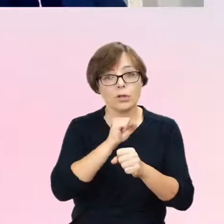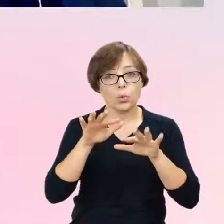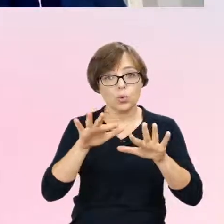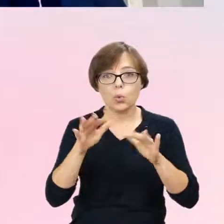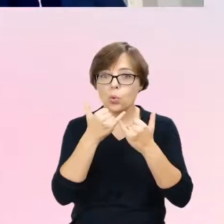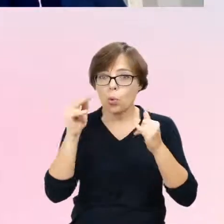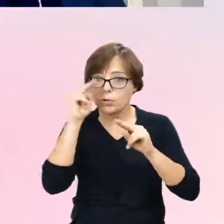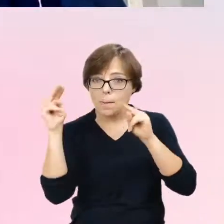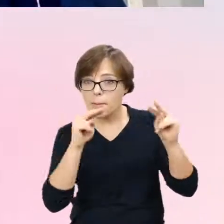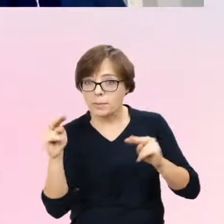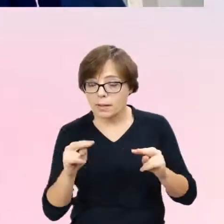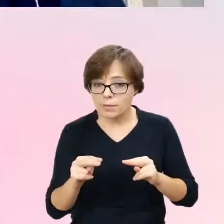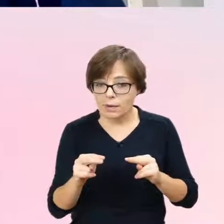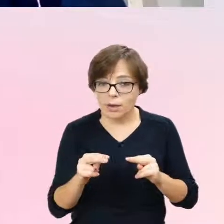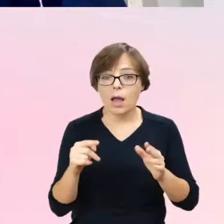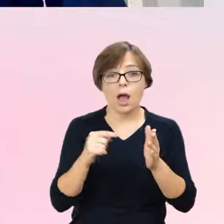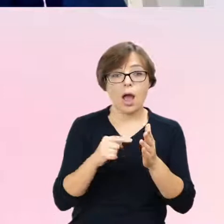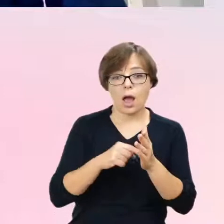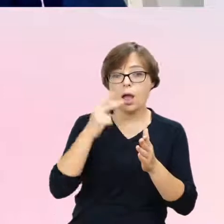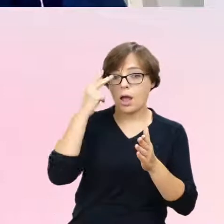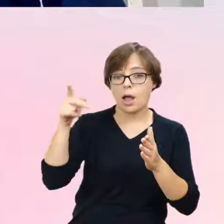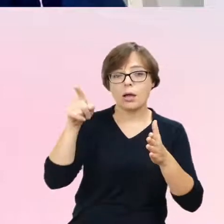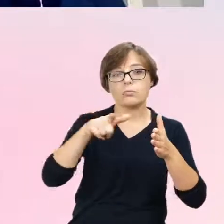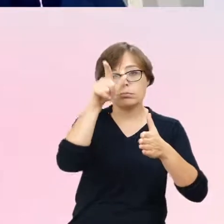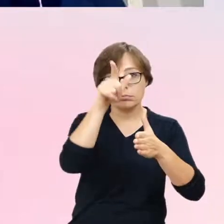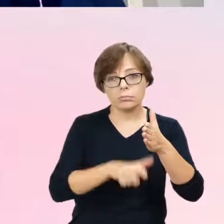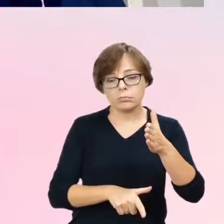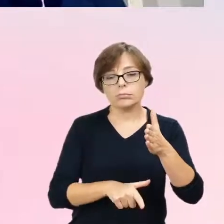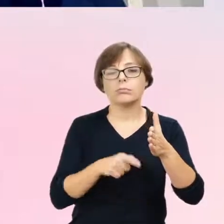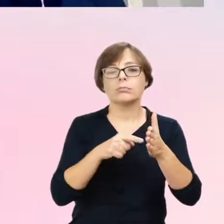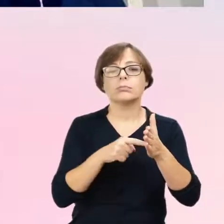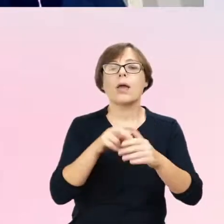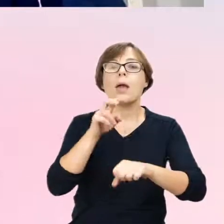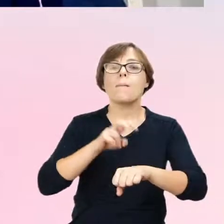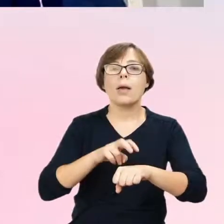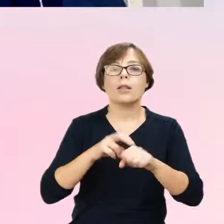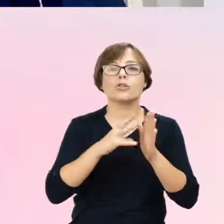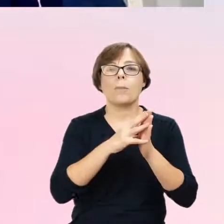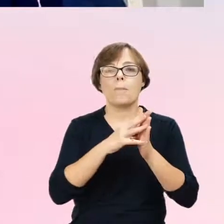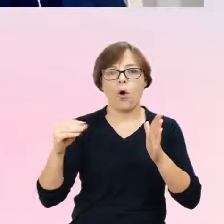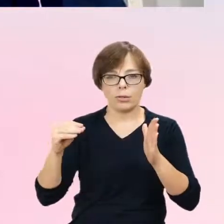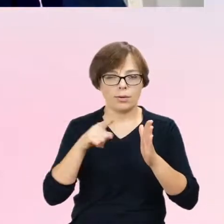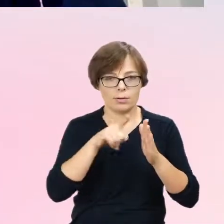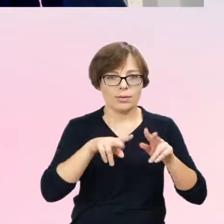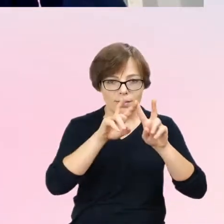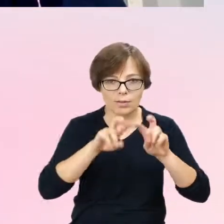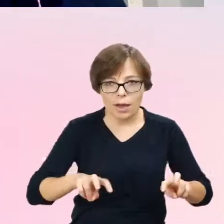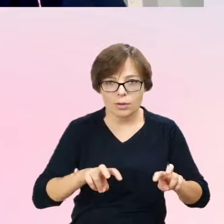być, a my z kolei tutaj mamy medyczne modele diagnostyczne związane z